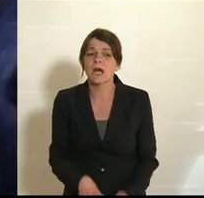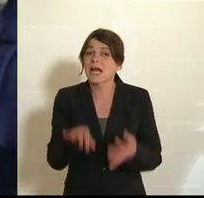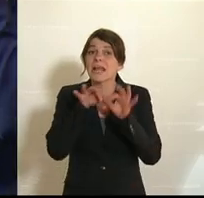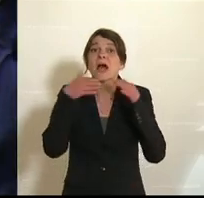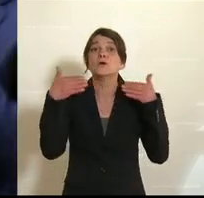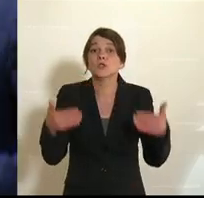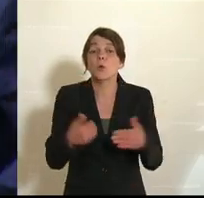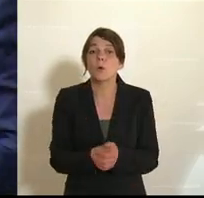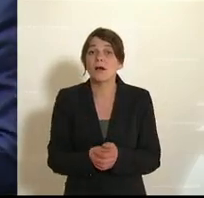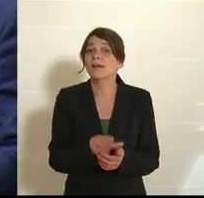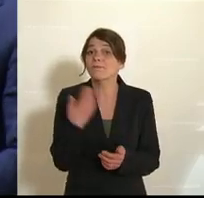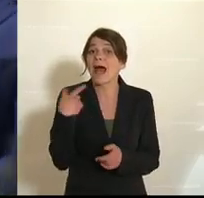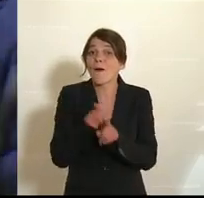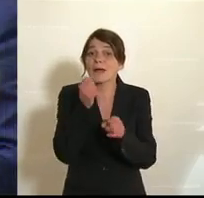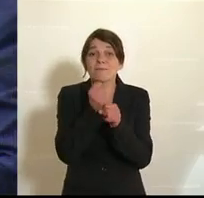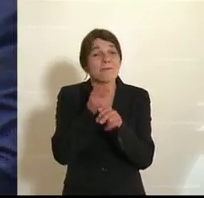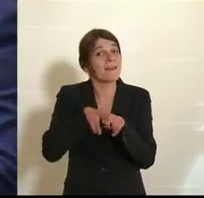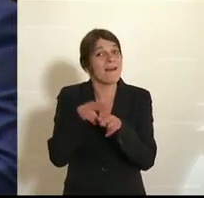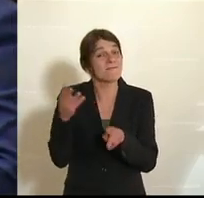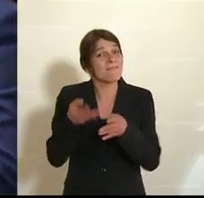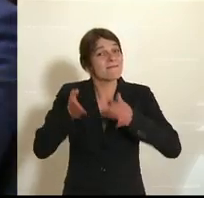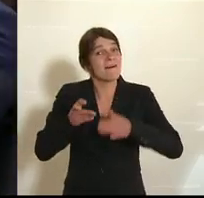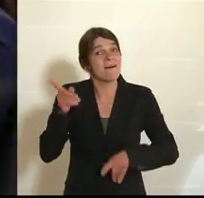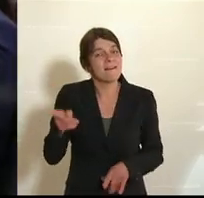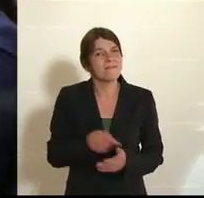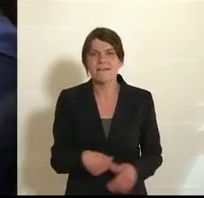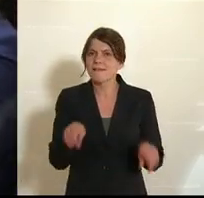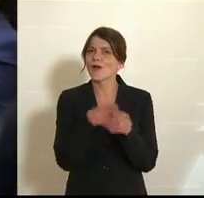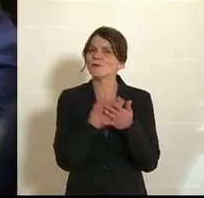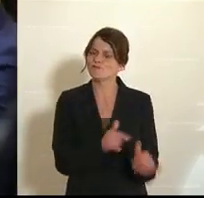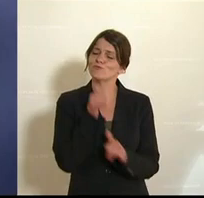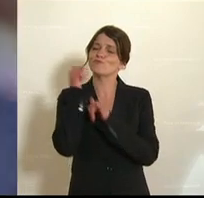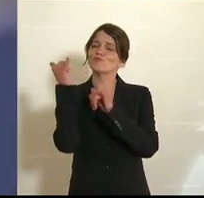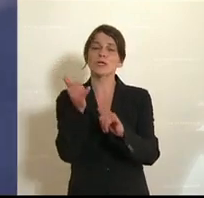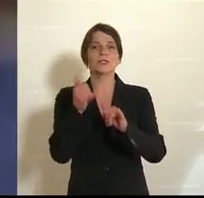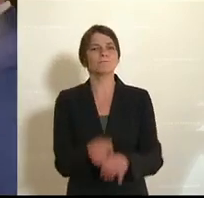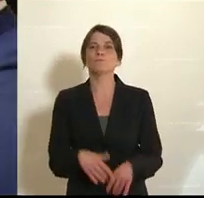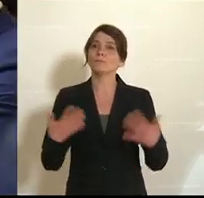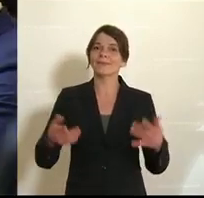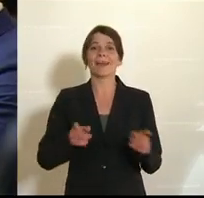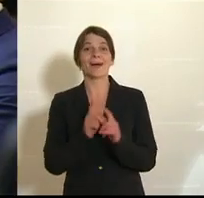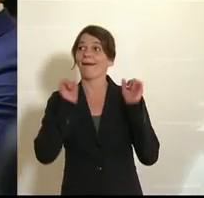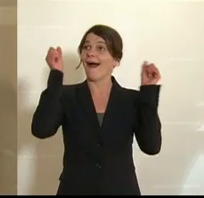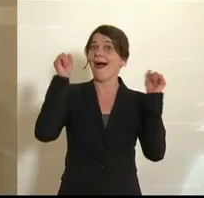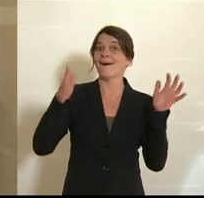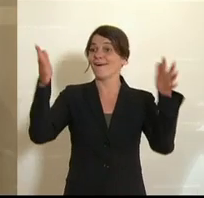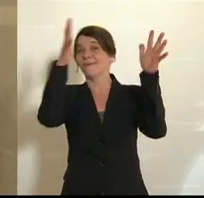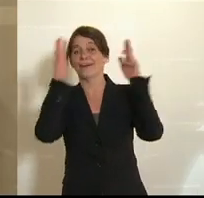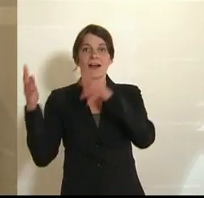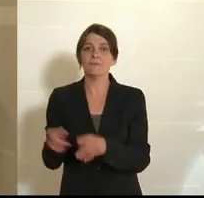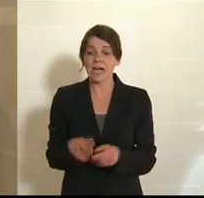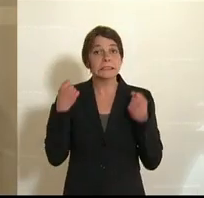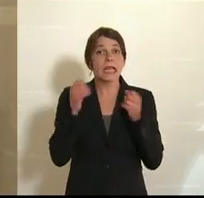genauso haben Sie es auch ausgelebt im kleinen Walsertal. Genauso sind Sie dort hingefahren, haben sich bejubeln lassen, haben keinen